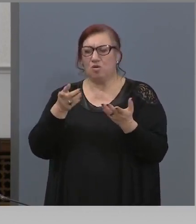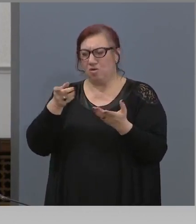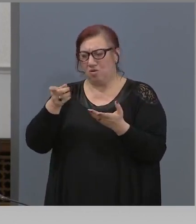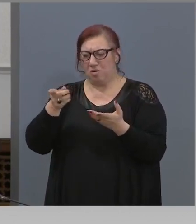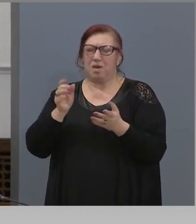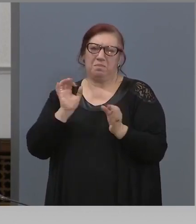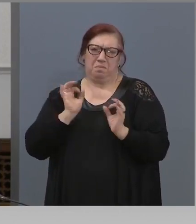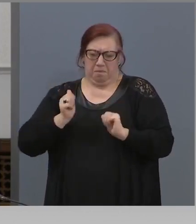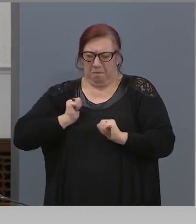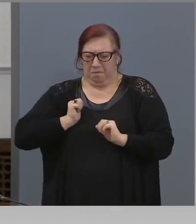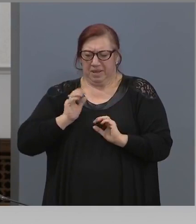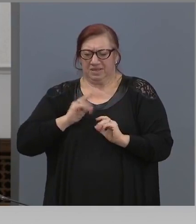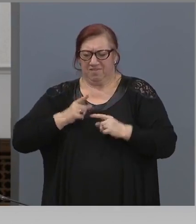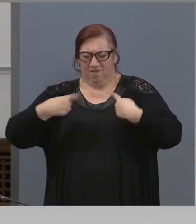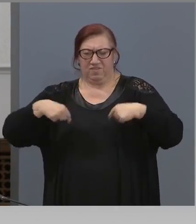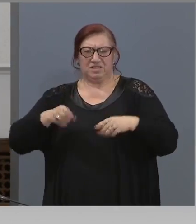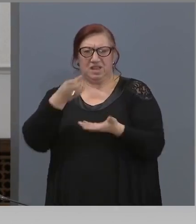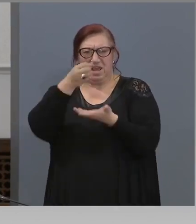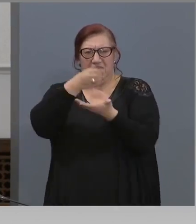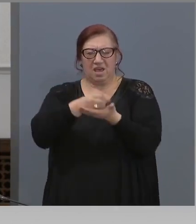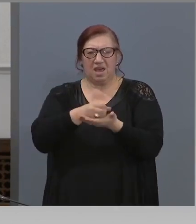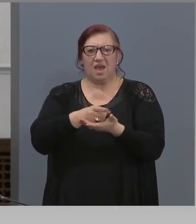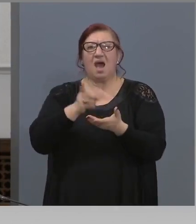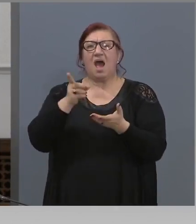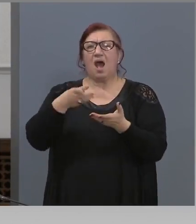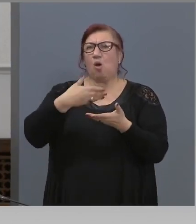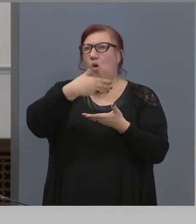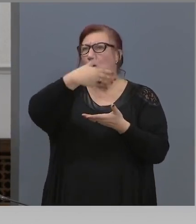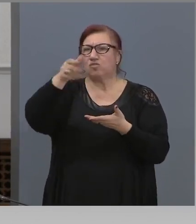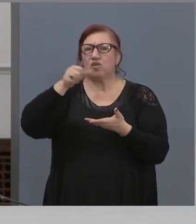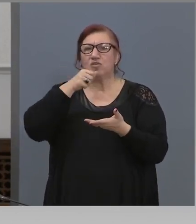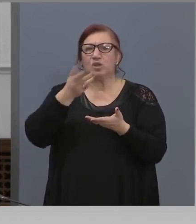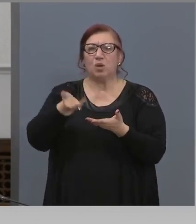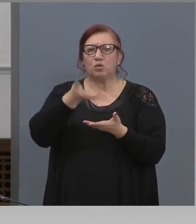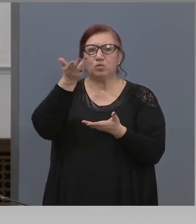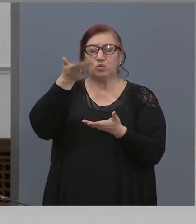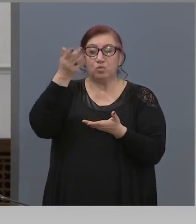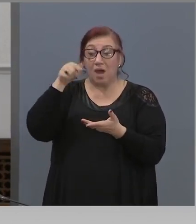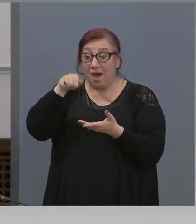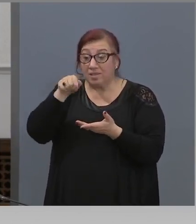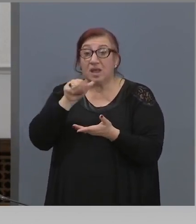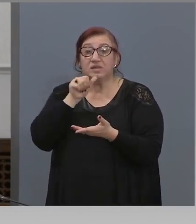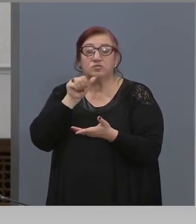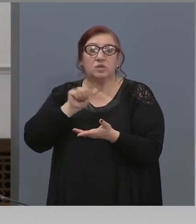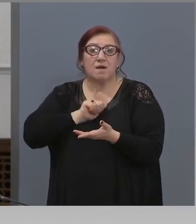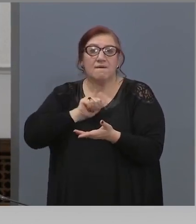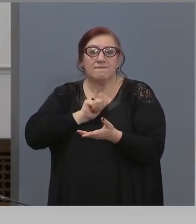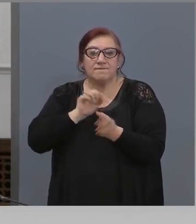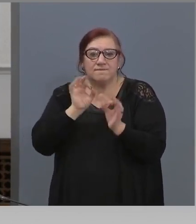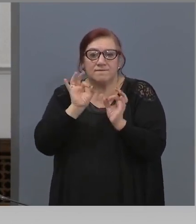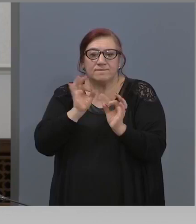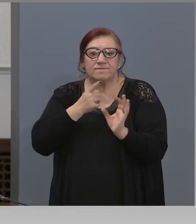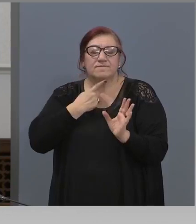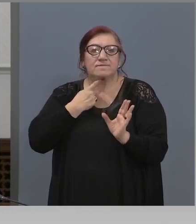стайни условия. Сега да отворите водата тук-що на лято. Аз ако себе си лъжа,